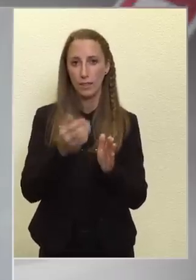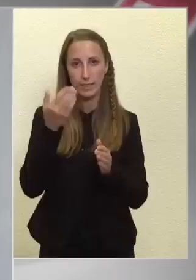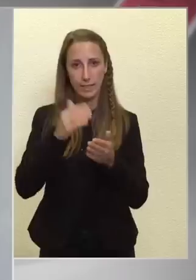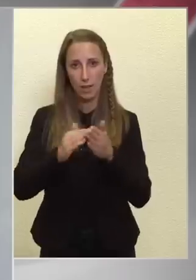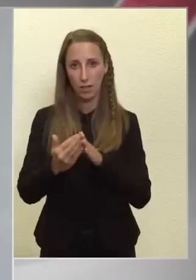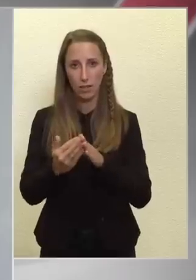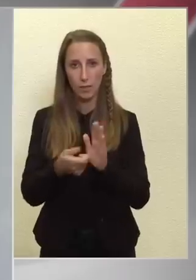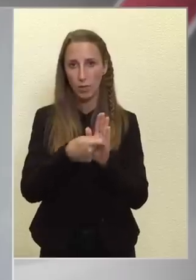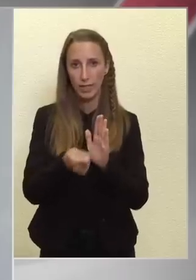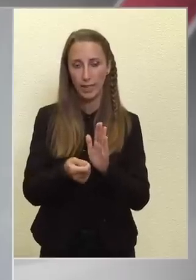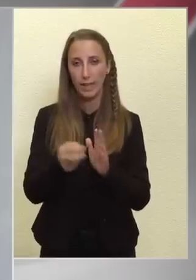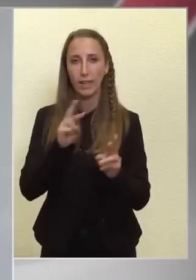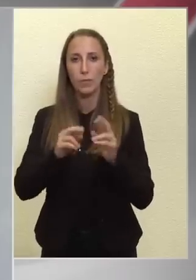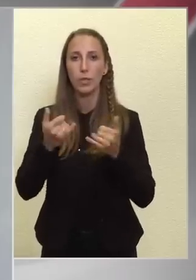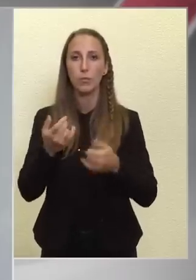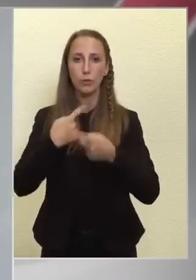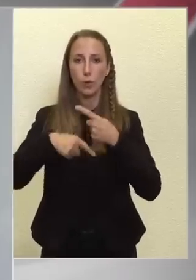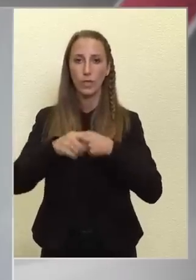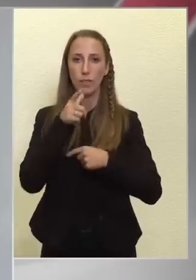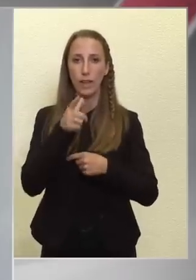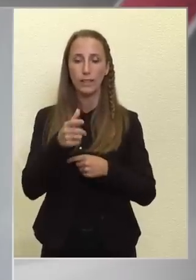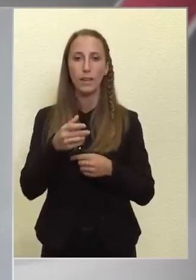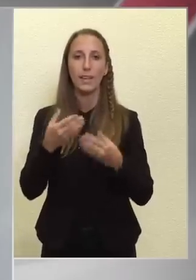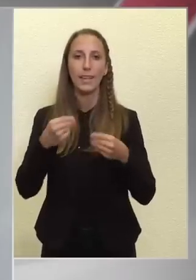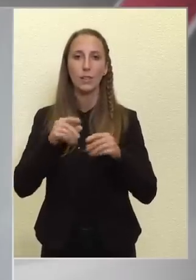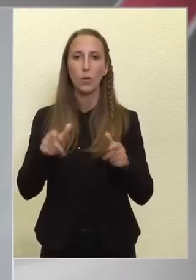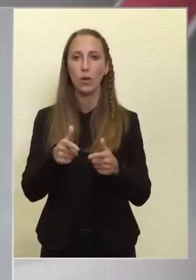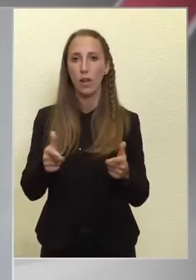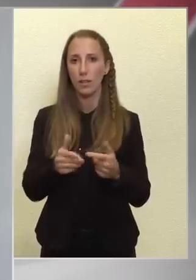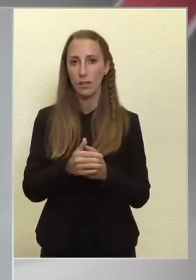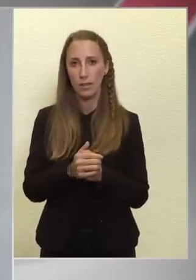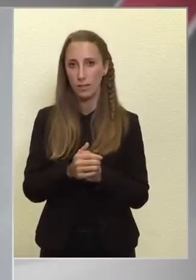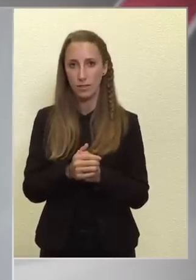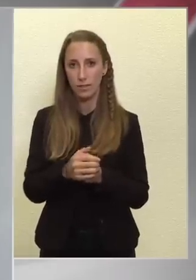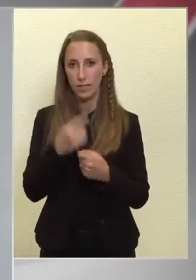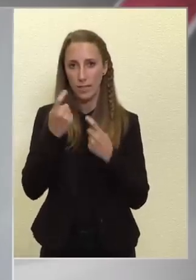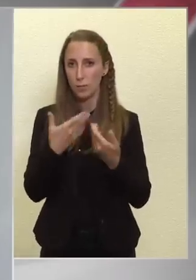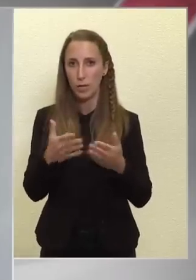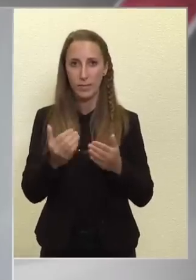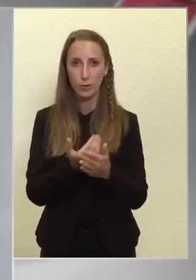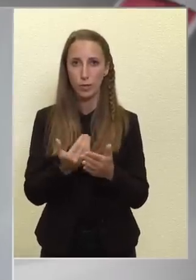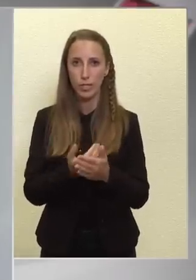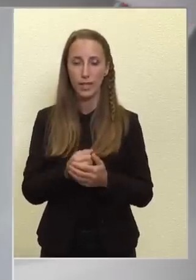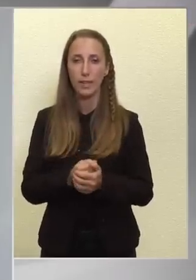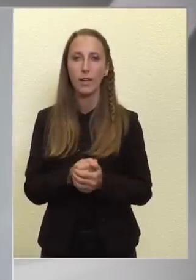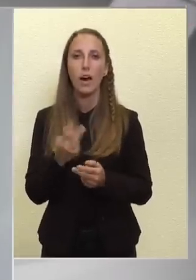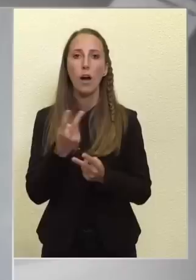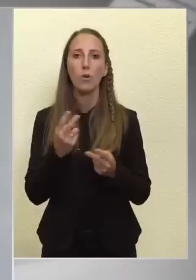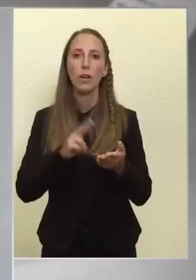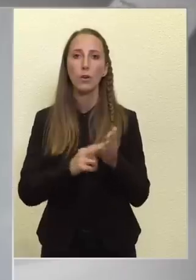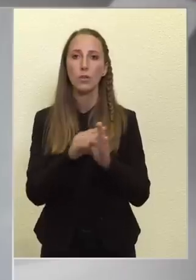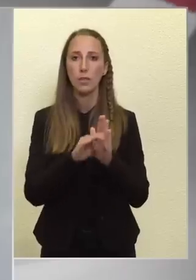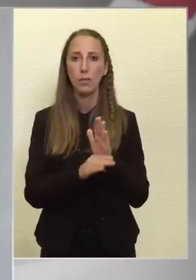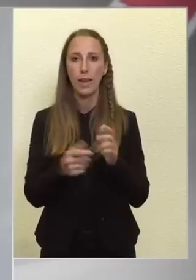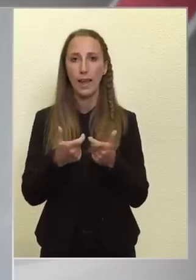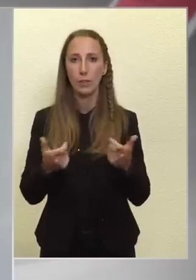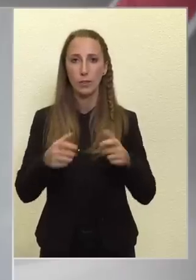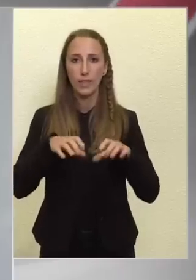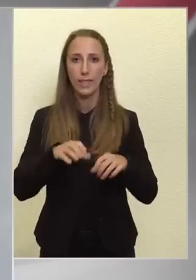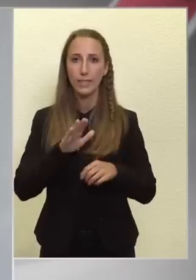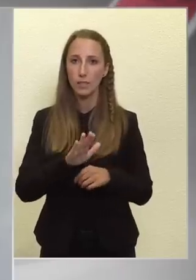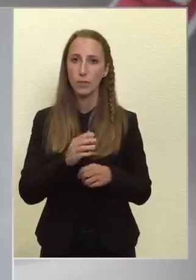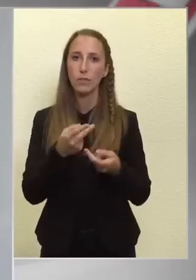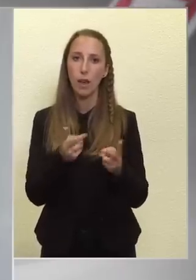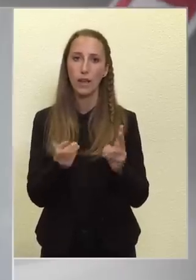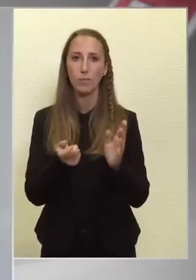el, reméljük, ez most fordítva lesz. Az indokolatlan perekre szerintem semmi szükség, ahol pedig a jogszabály lehetővé teszi azt, hogy